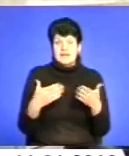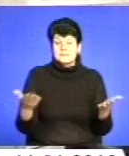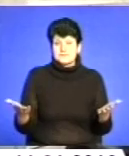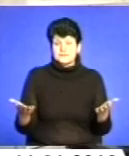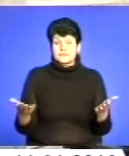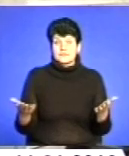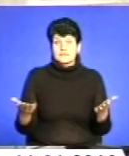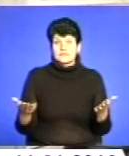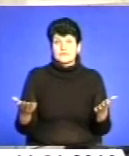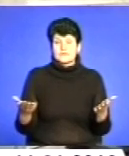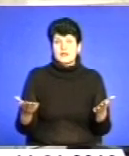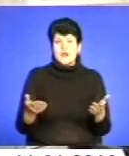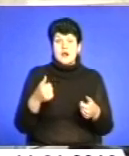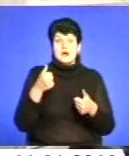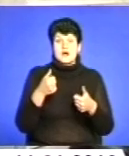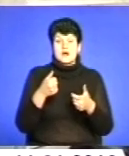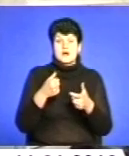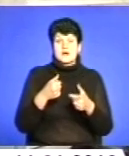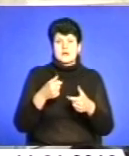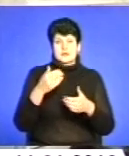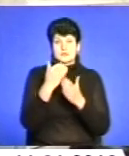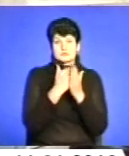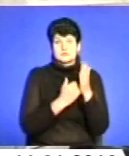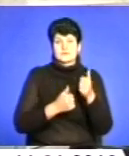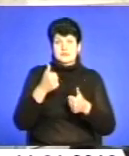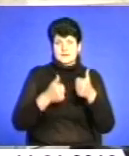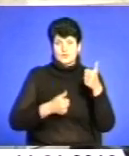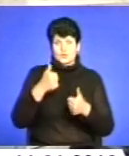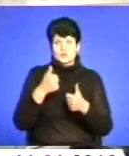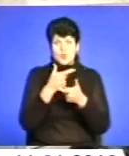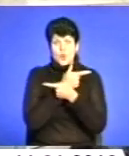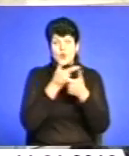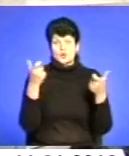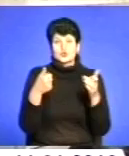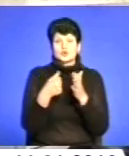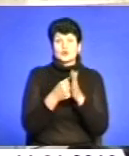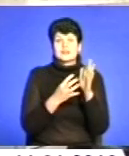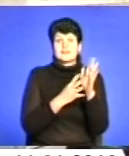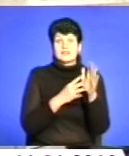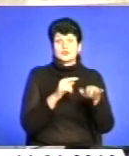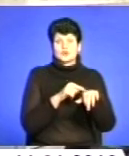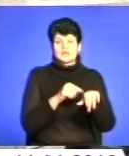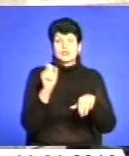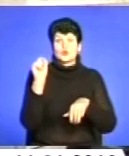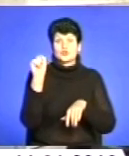тендерної документації оголошується, що до 9-ї години 11